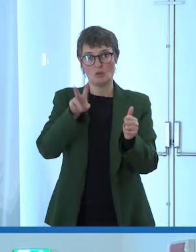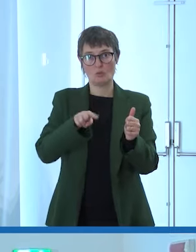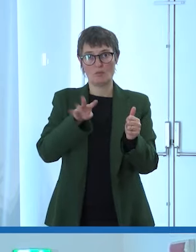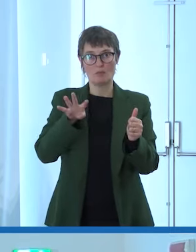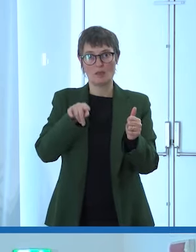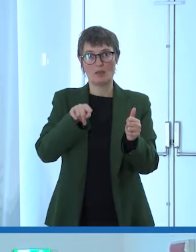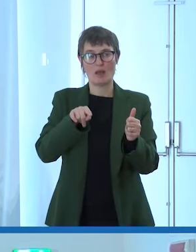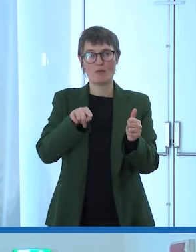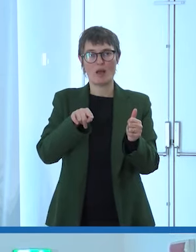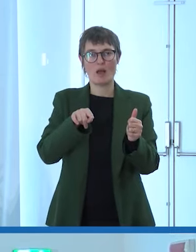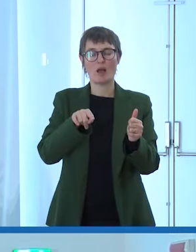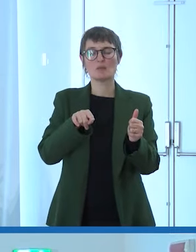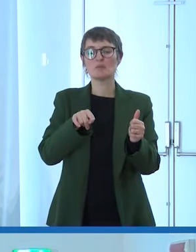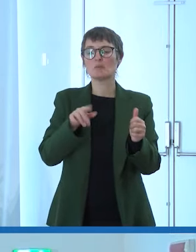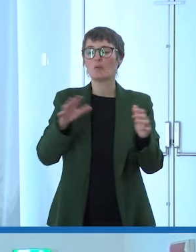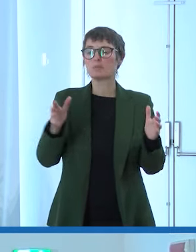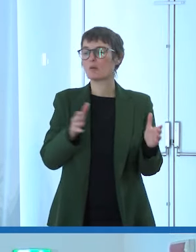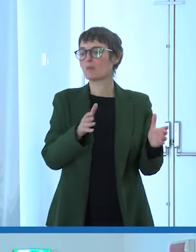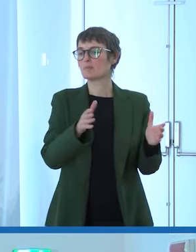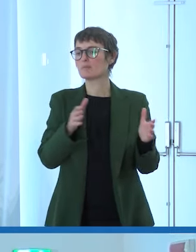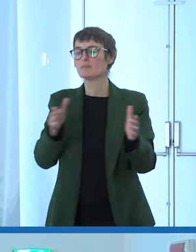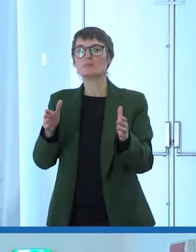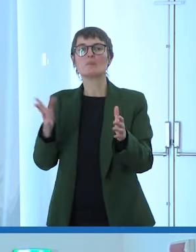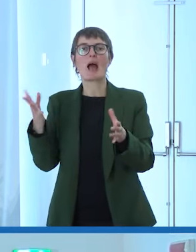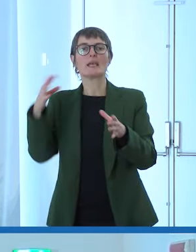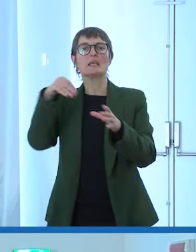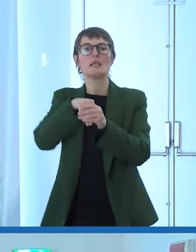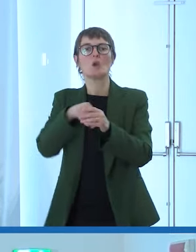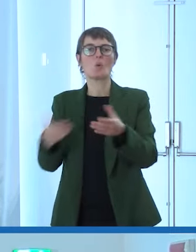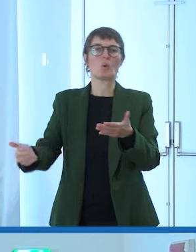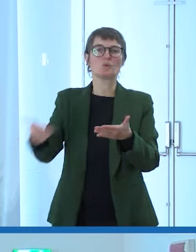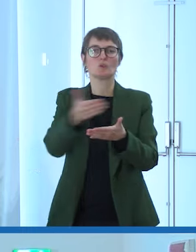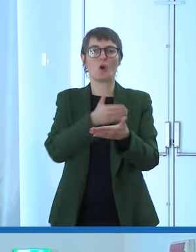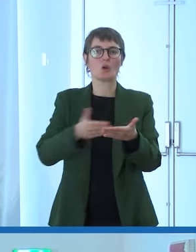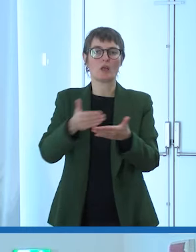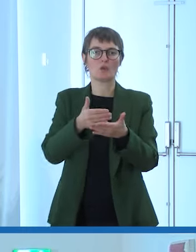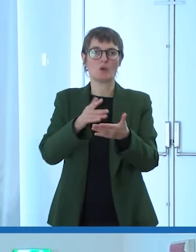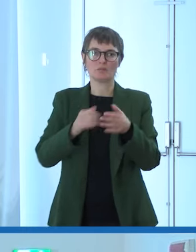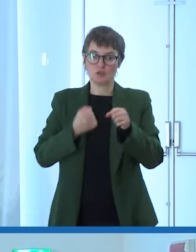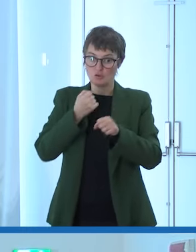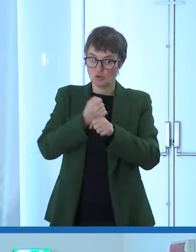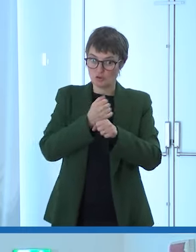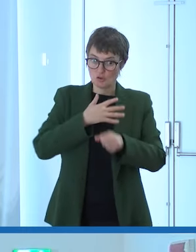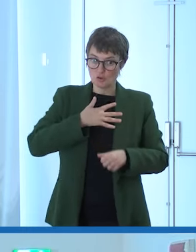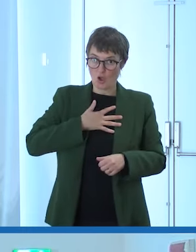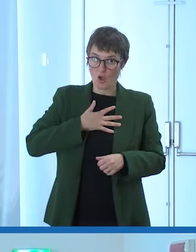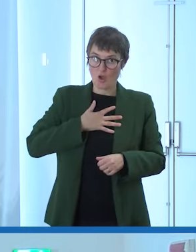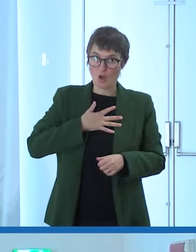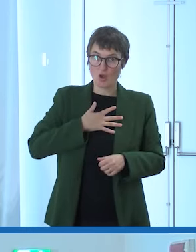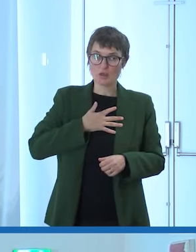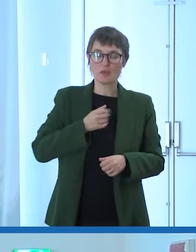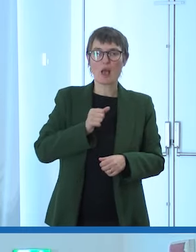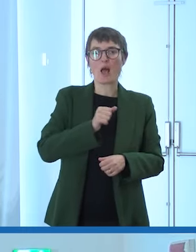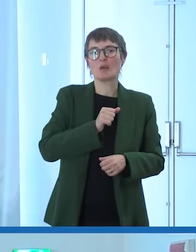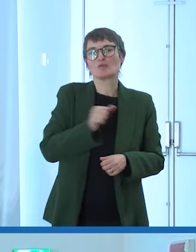spostata verso l'inclusione totale cioè la mia storia è soltanto la punta di un iceberg più esposta di una realtà